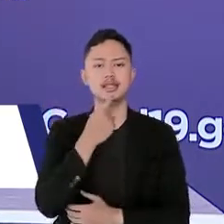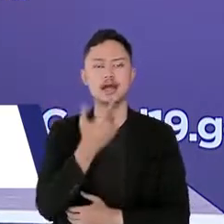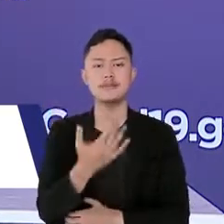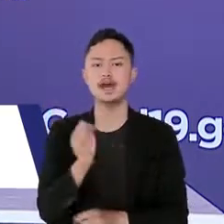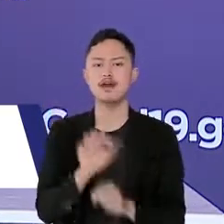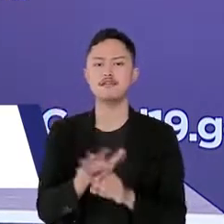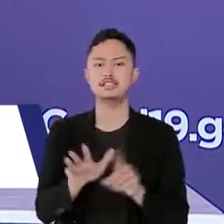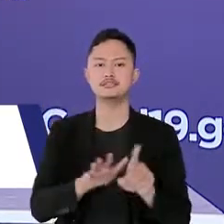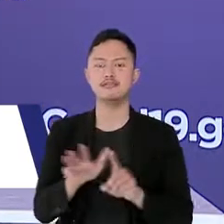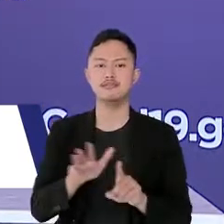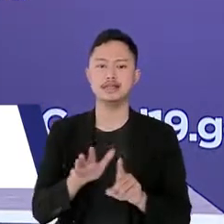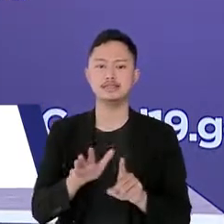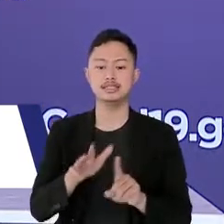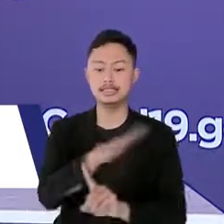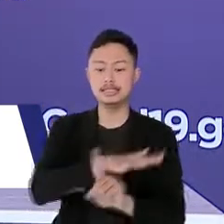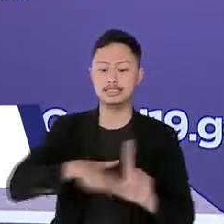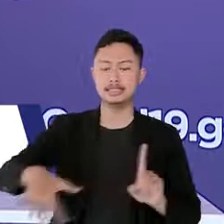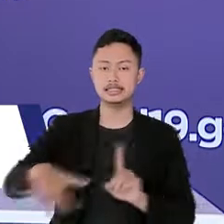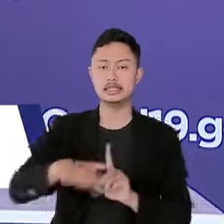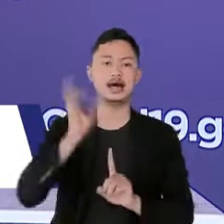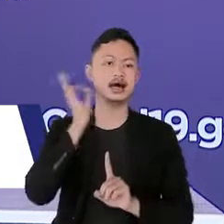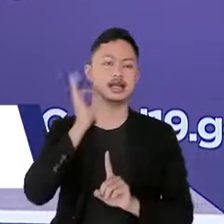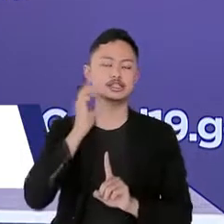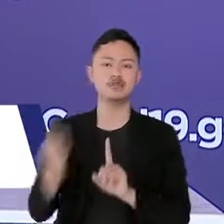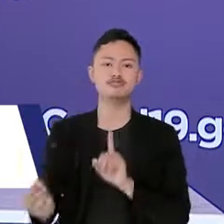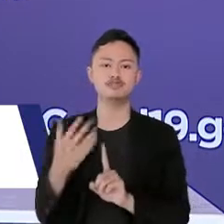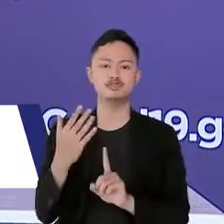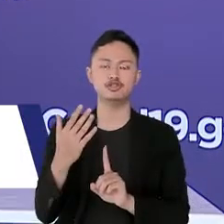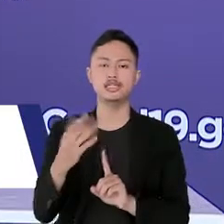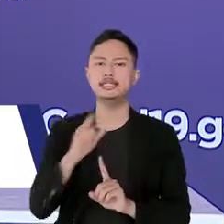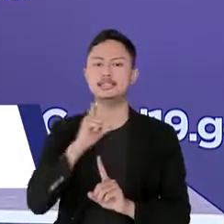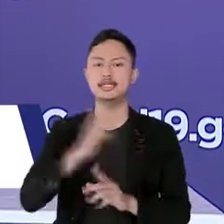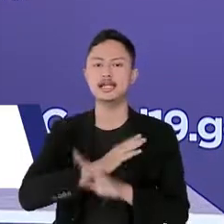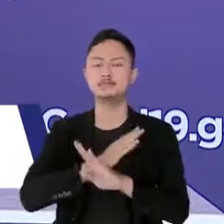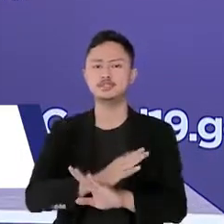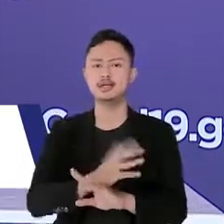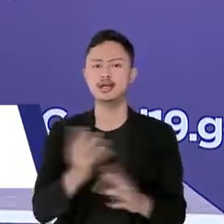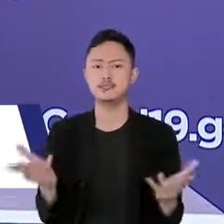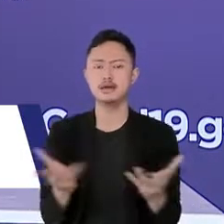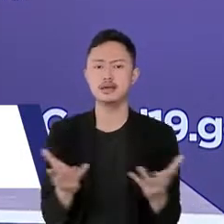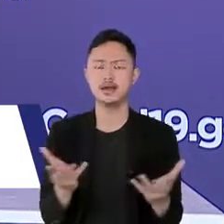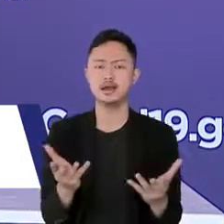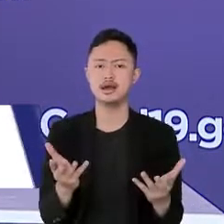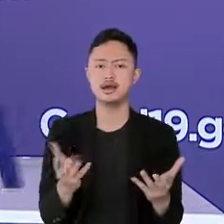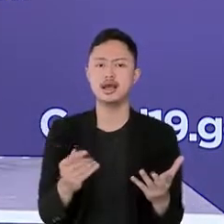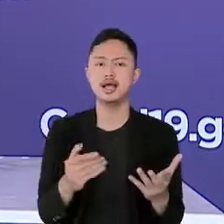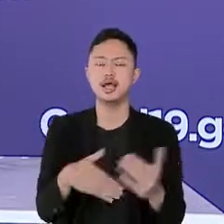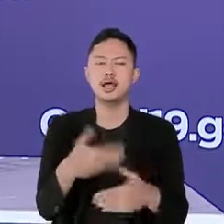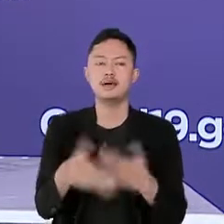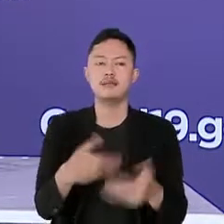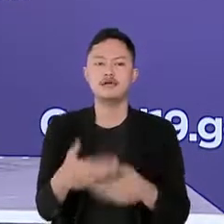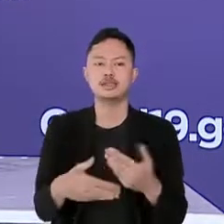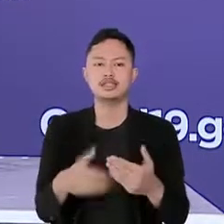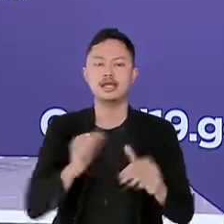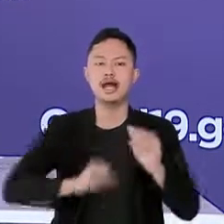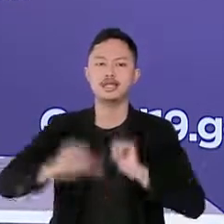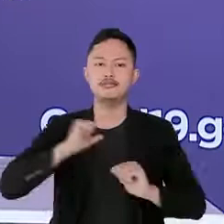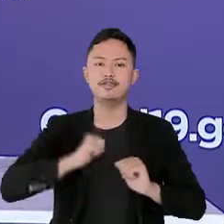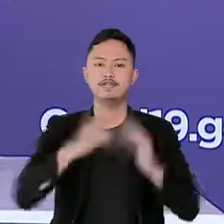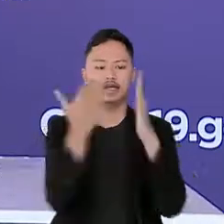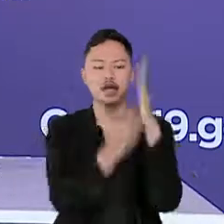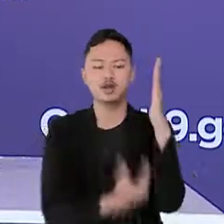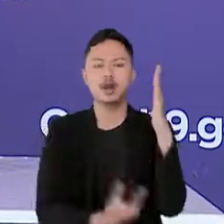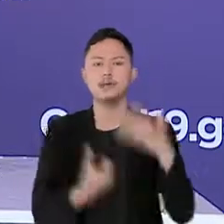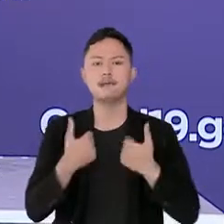ularan COVID-19 yang ada di sekitar kita dan cara mengantisipasinya melalui pengelolaan tata cara berkegiatan yang